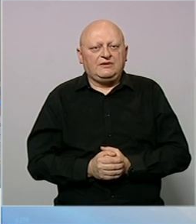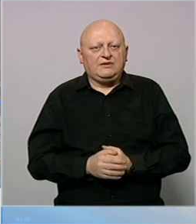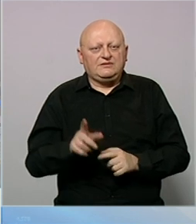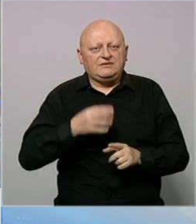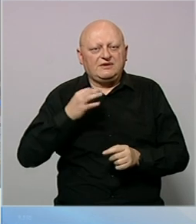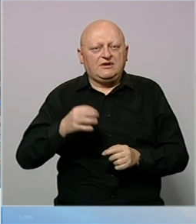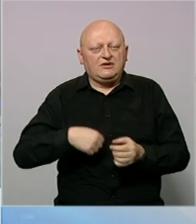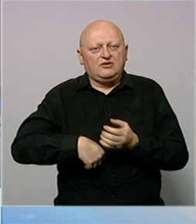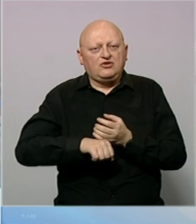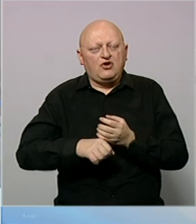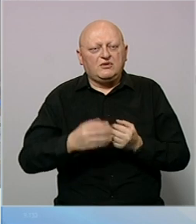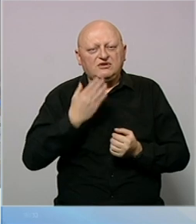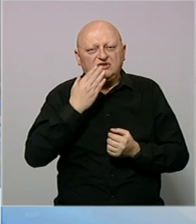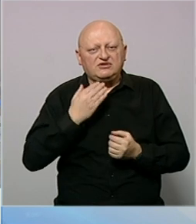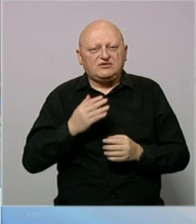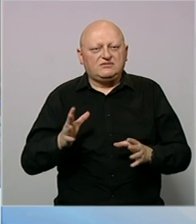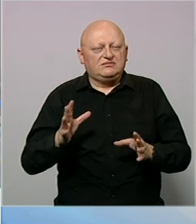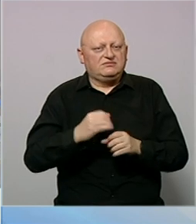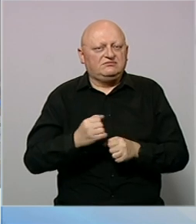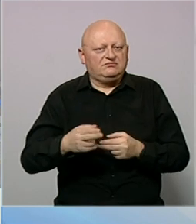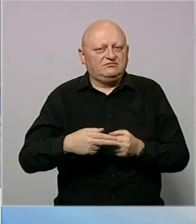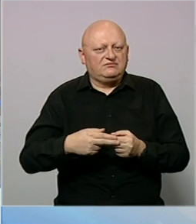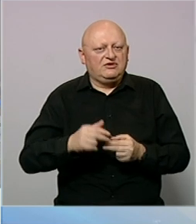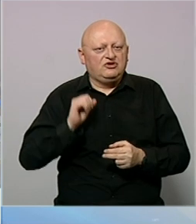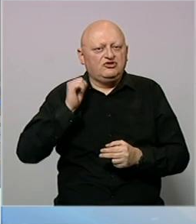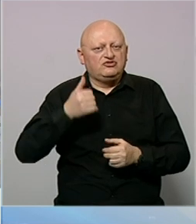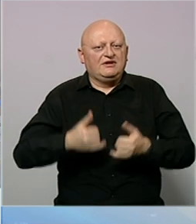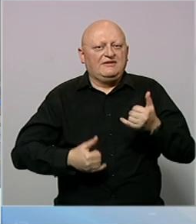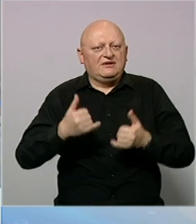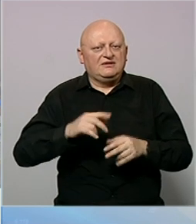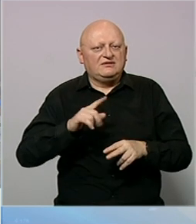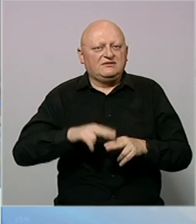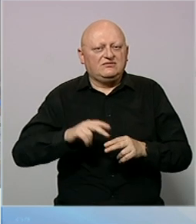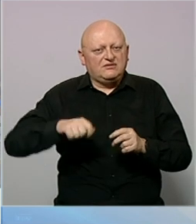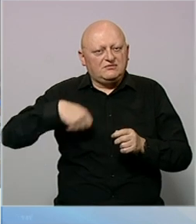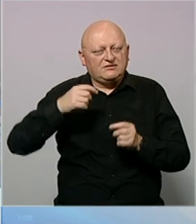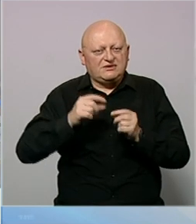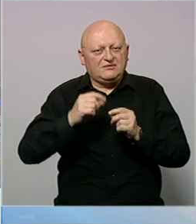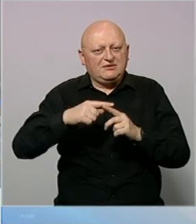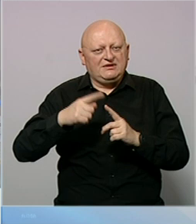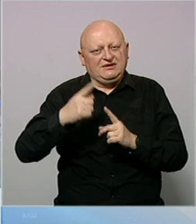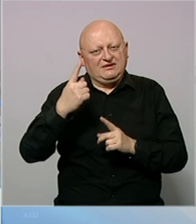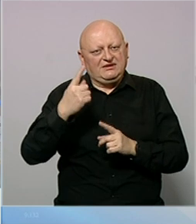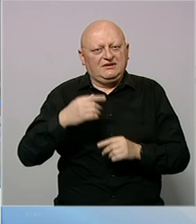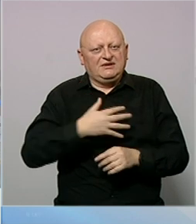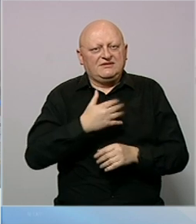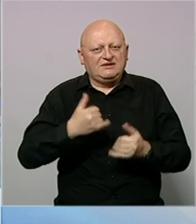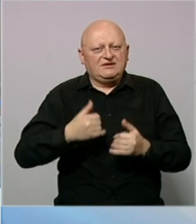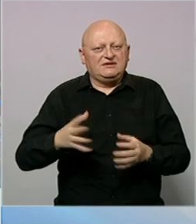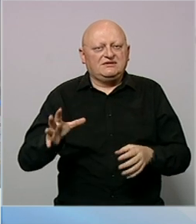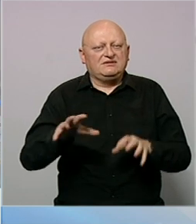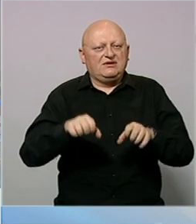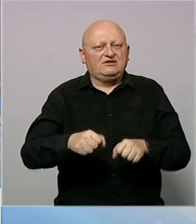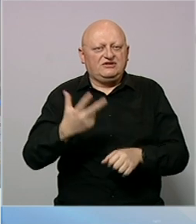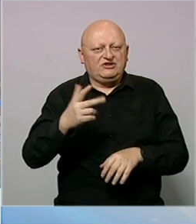Mjesec dana nogometne poslastice privodi se kraju. Sutra je finale neizostavno uz prijenost na BHT-1. Hrvatska je